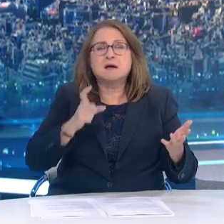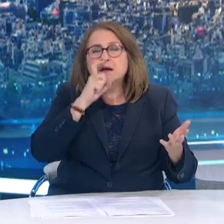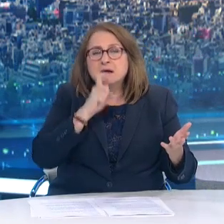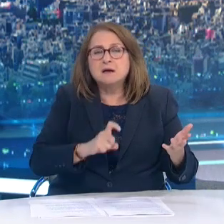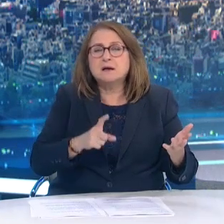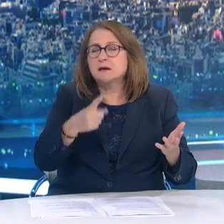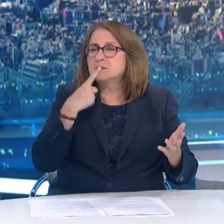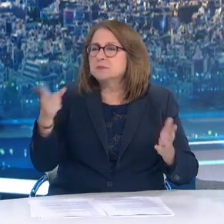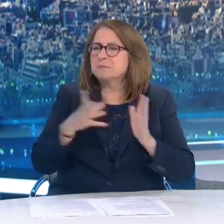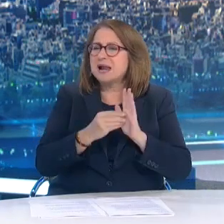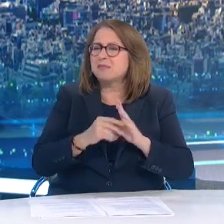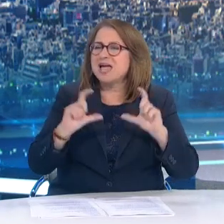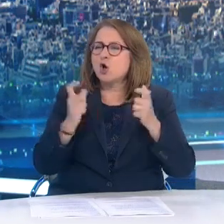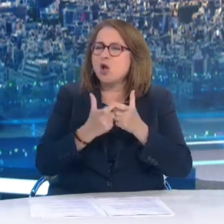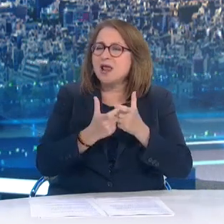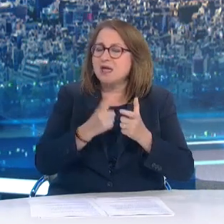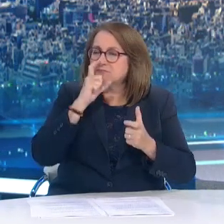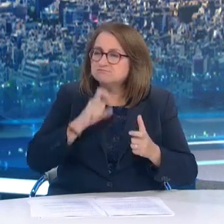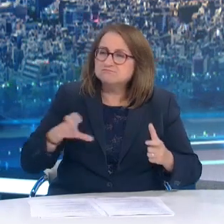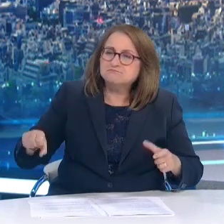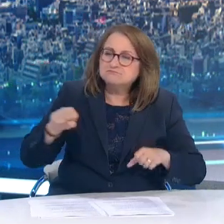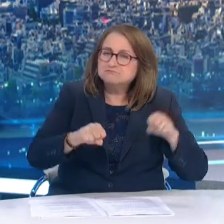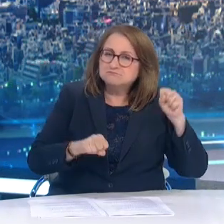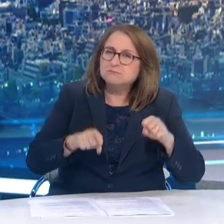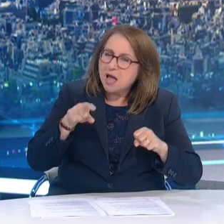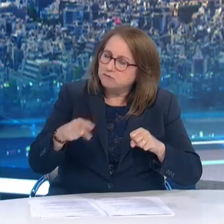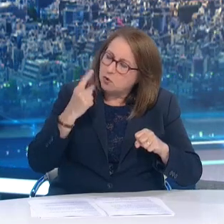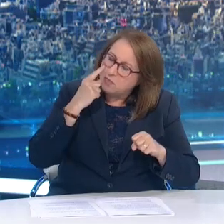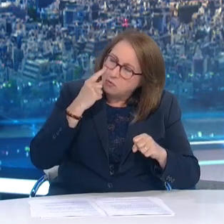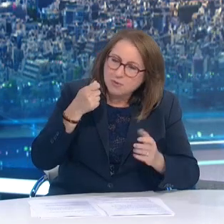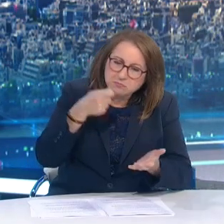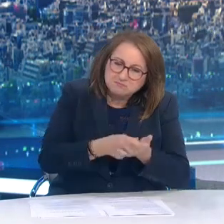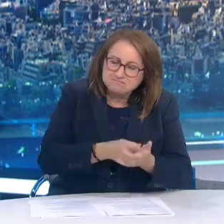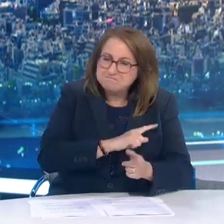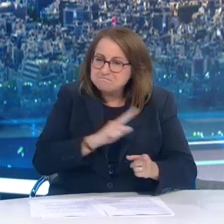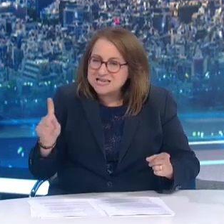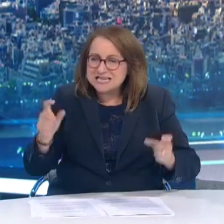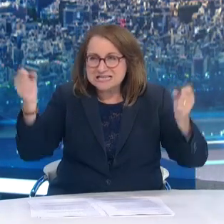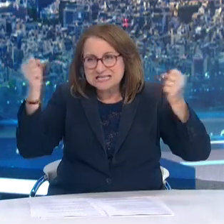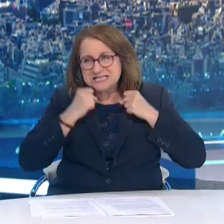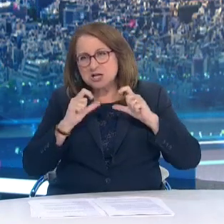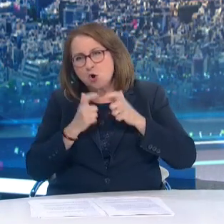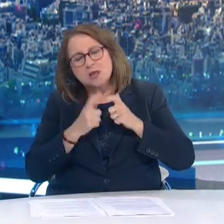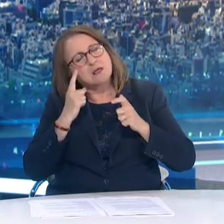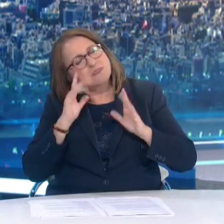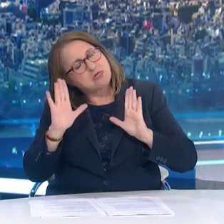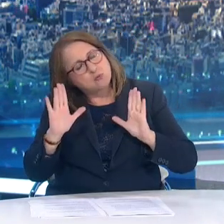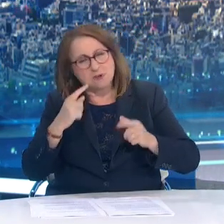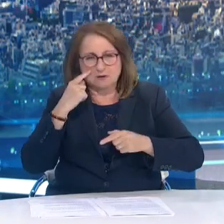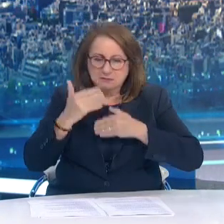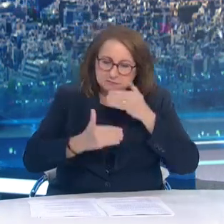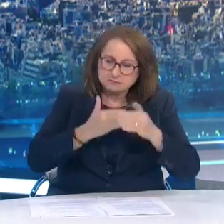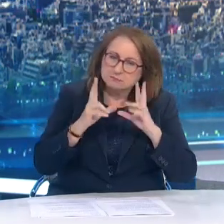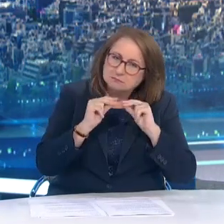συγκεκριμένο παράδειγμα Το οποίο αναφέρατε Είναι κάτι το οποίο το εξετάζουμε Και θα δούμε πώς θα μπορέσουμε να το υλοποιήσουμε Να υπάρξει ένα